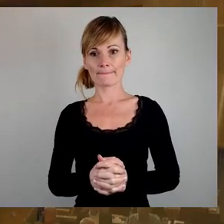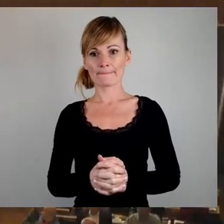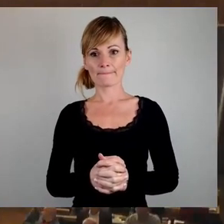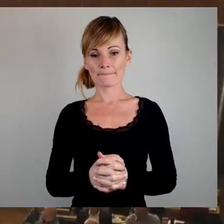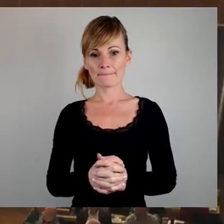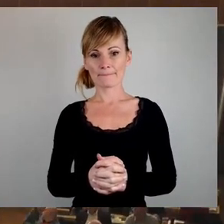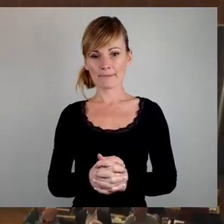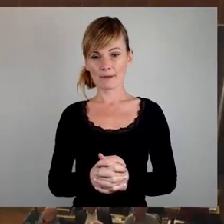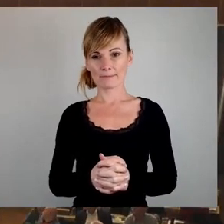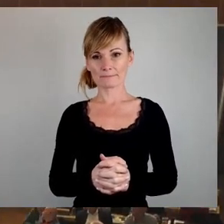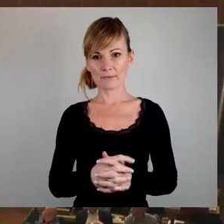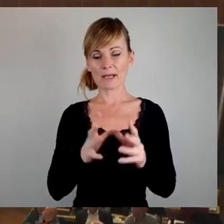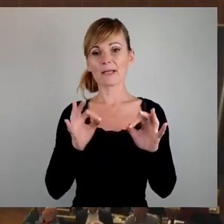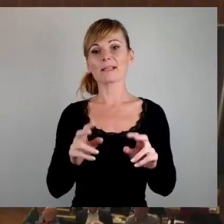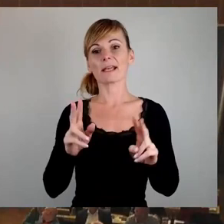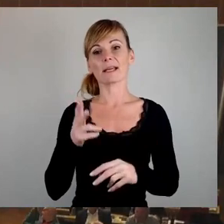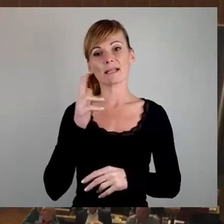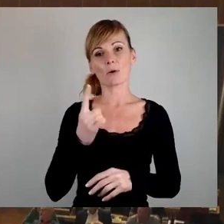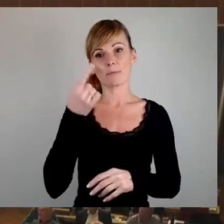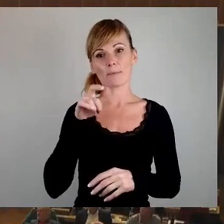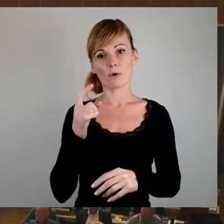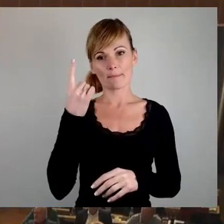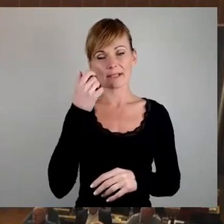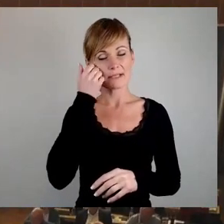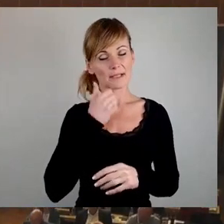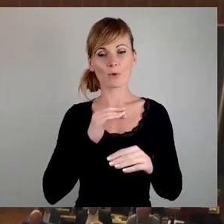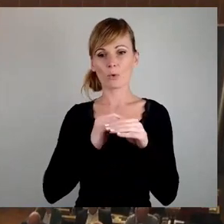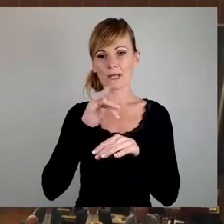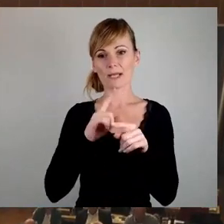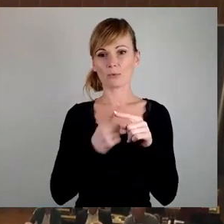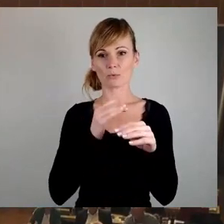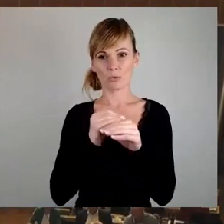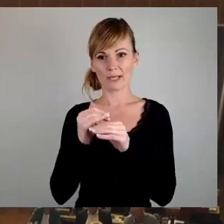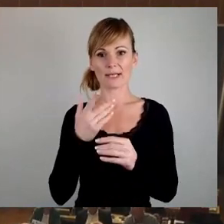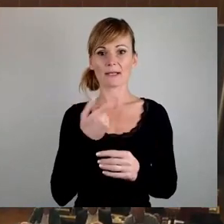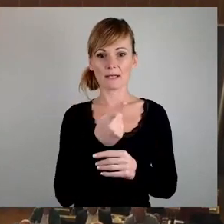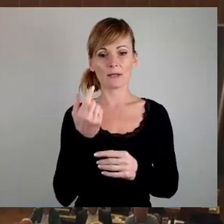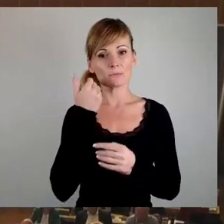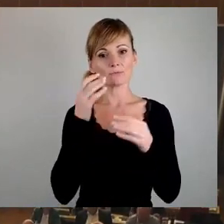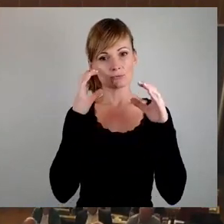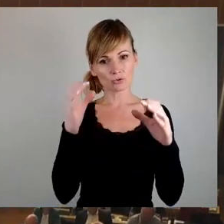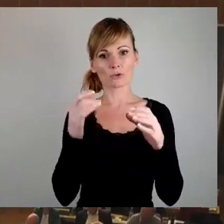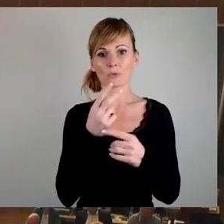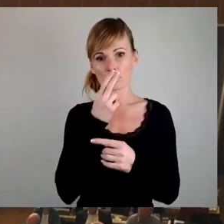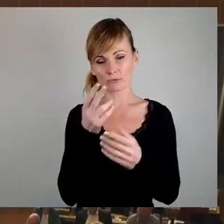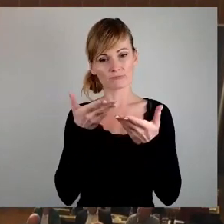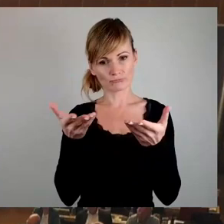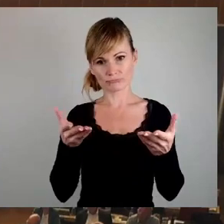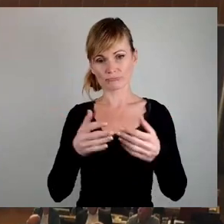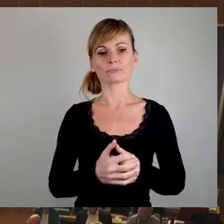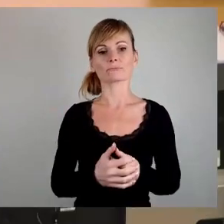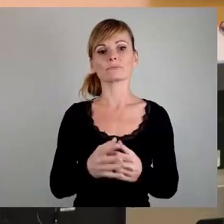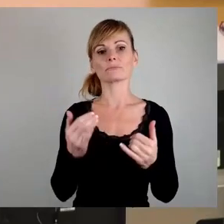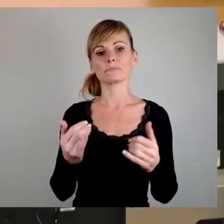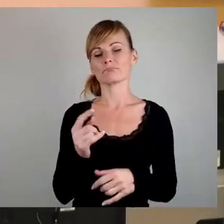Sehr geehrter Herr Oberbürgermeister, liebe Kolleginnen und Kollegen, liebe Besucherinnen auf der Tribüne und im Stream. Es ist ja relativ selten, dass